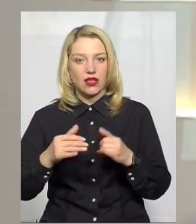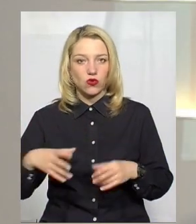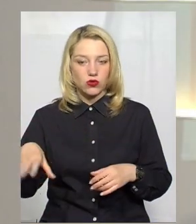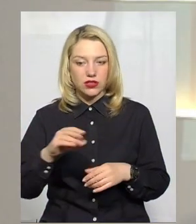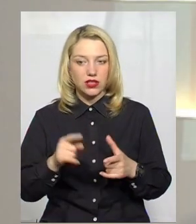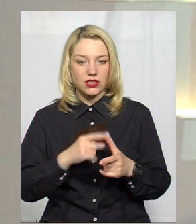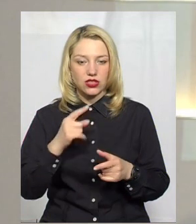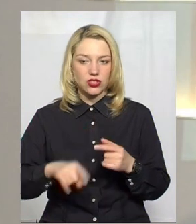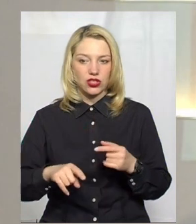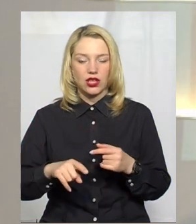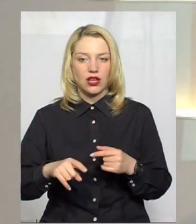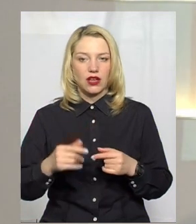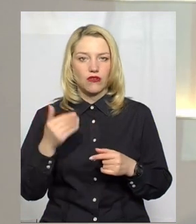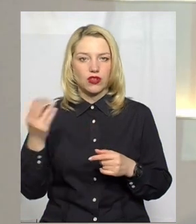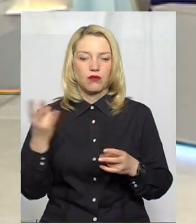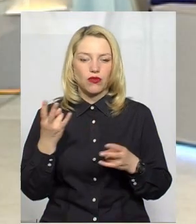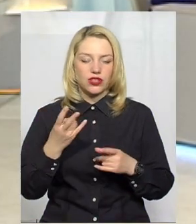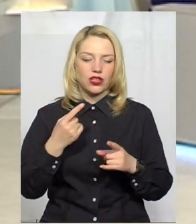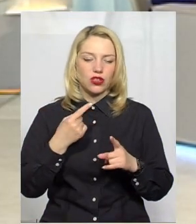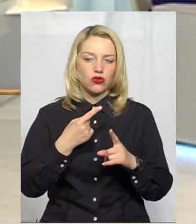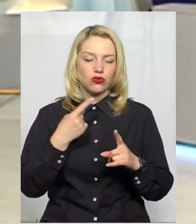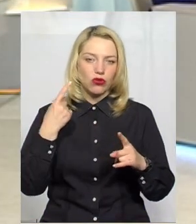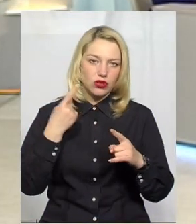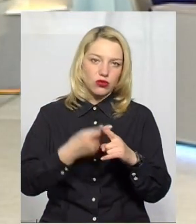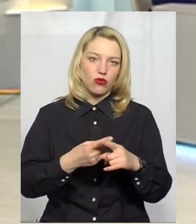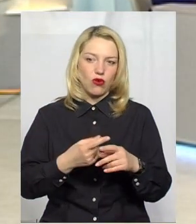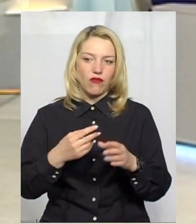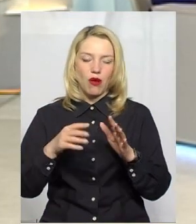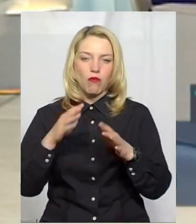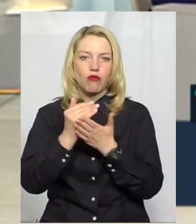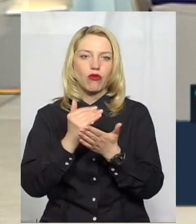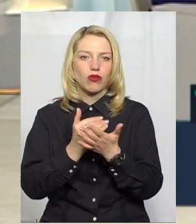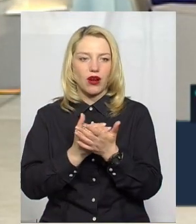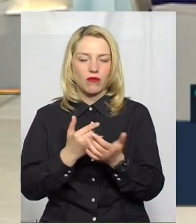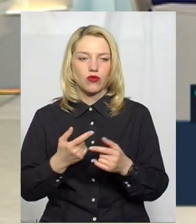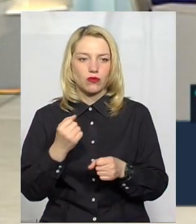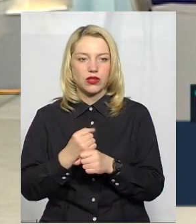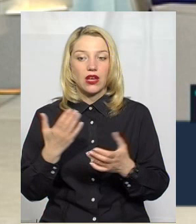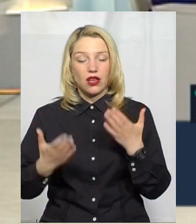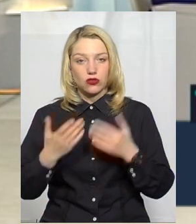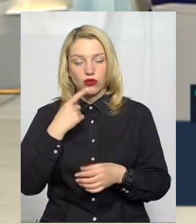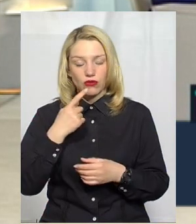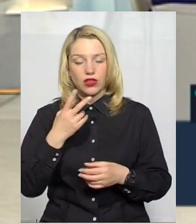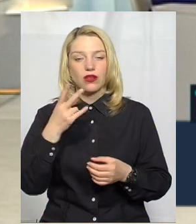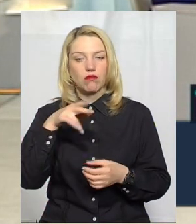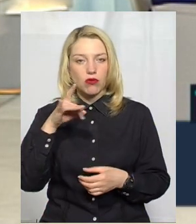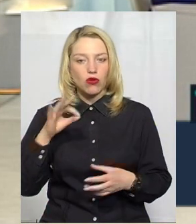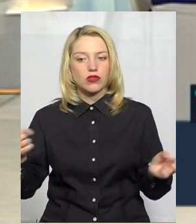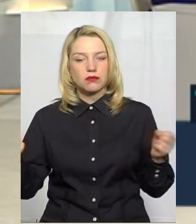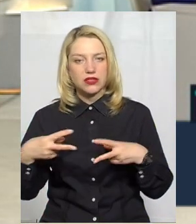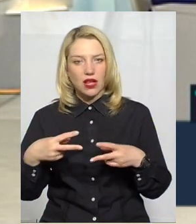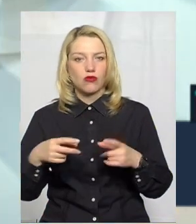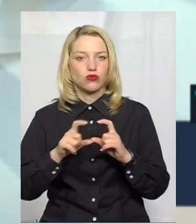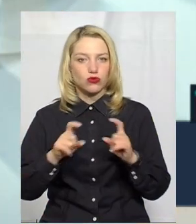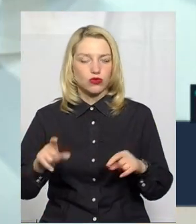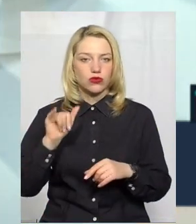пристосовувати програму до різної категорії учнів? Якщо ми говоримо безпосередньо за спеціальну школу, то, звичайно, там у них